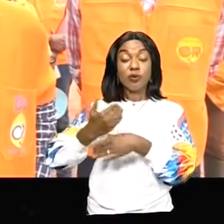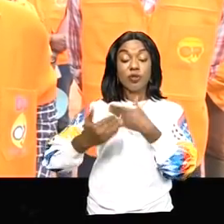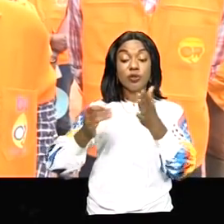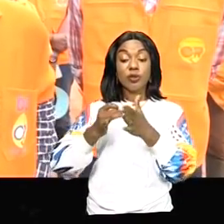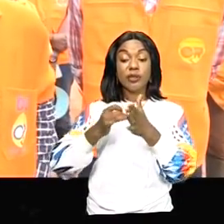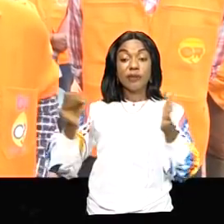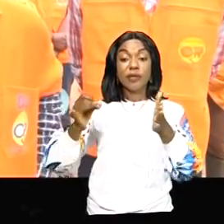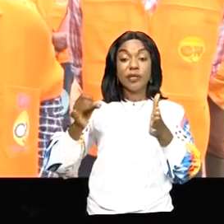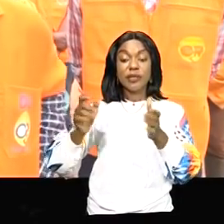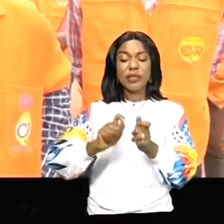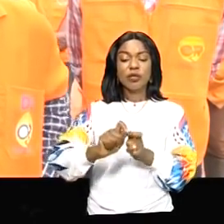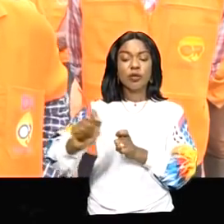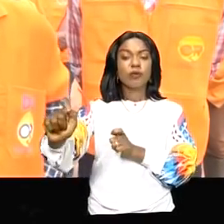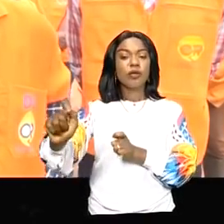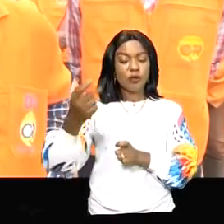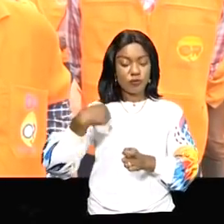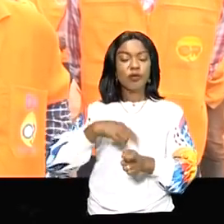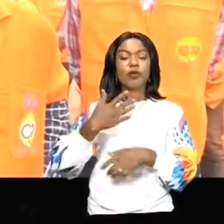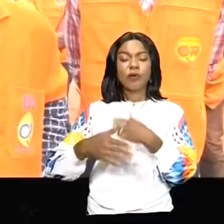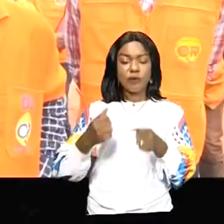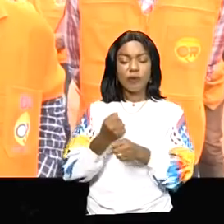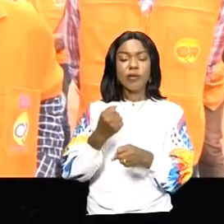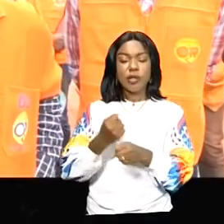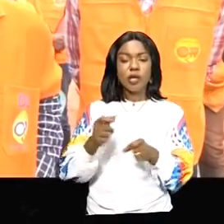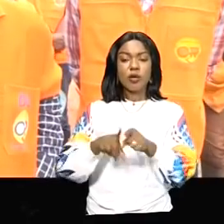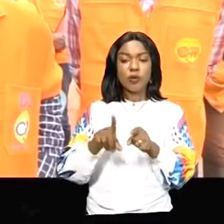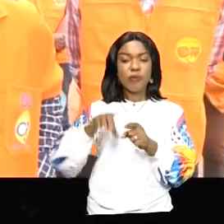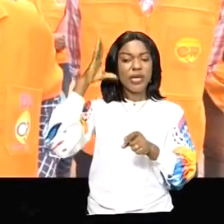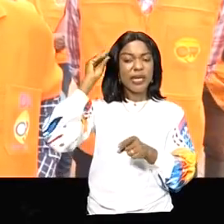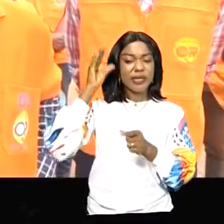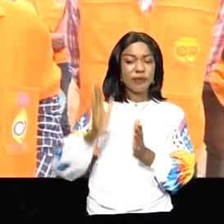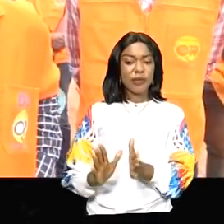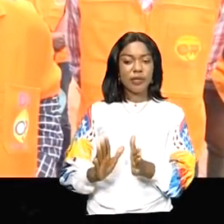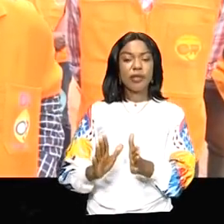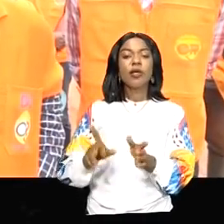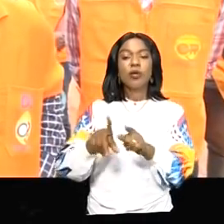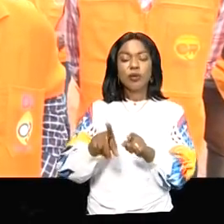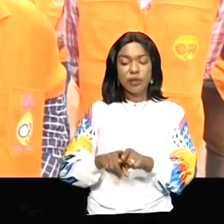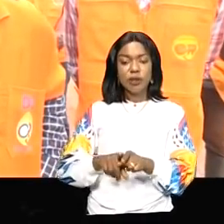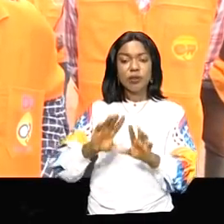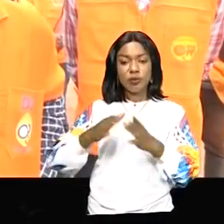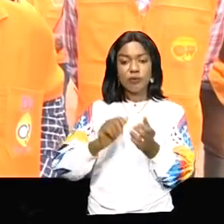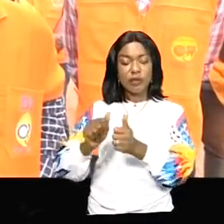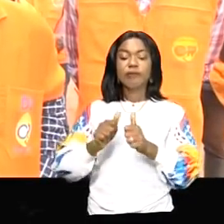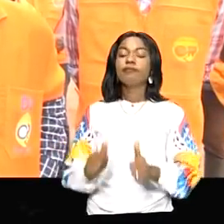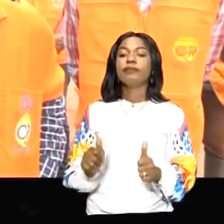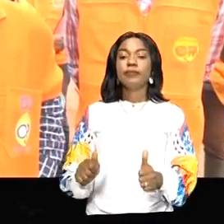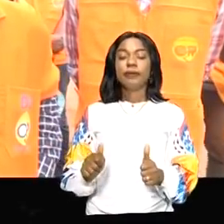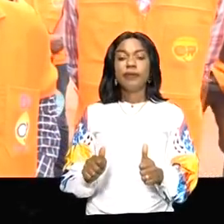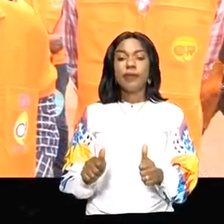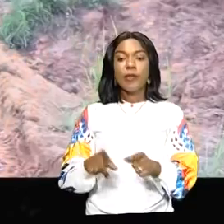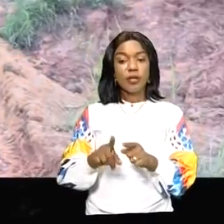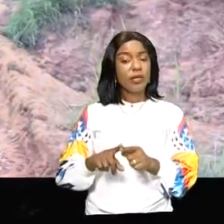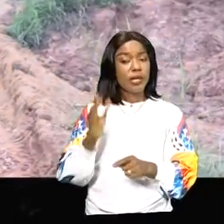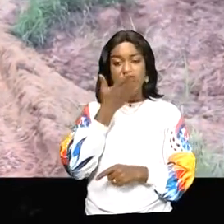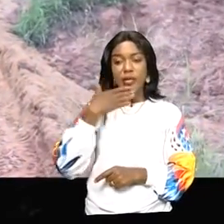faire notre travail en tant qu'experts pour que les conditions de circulation sur cet acte routier soient bonnes.